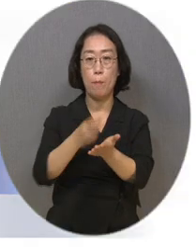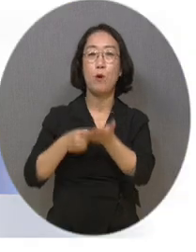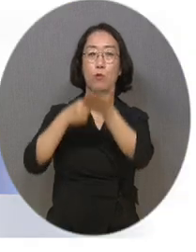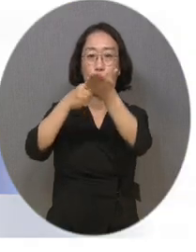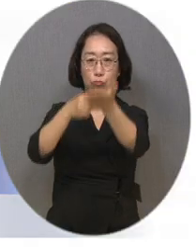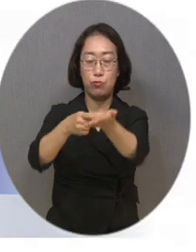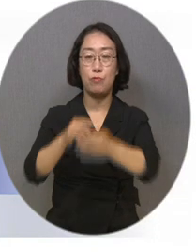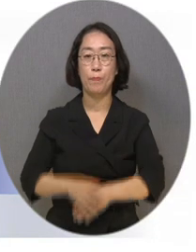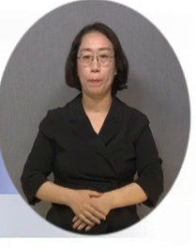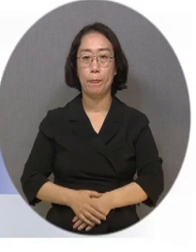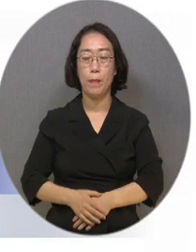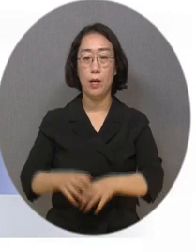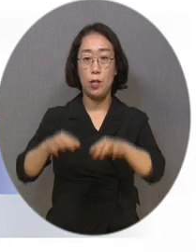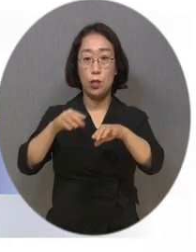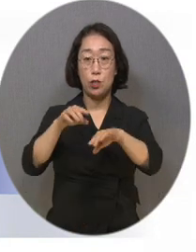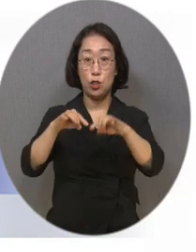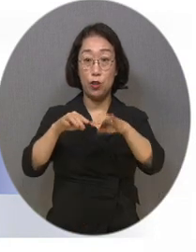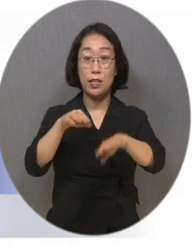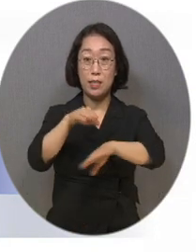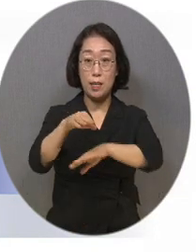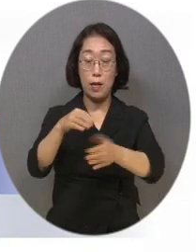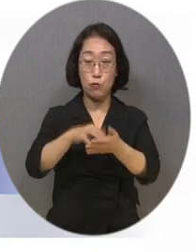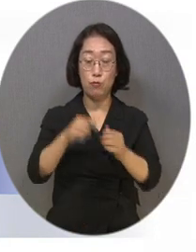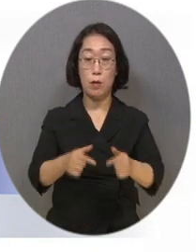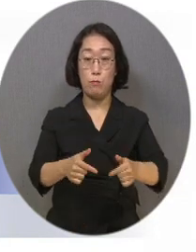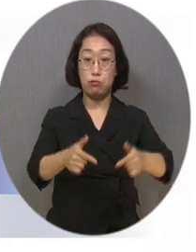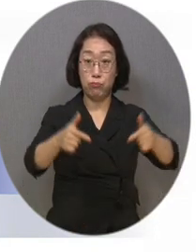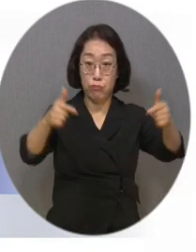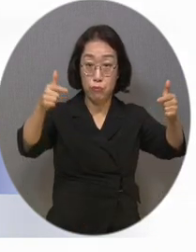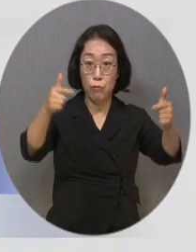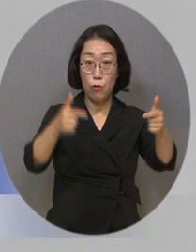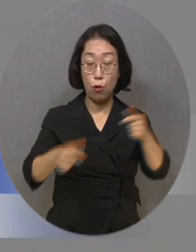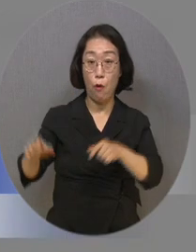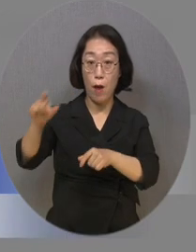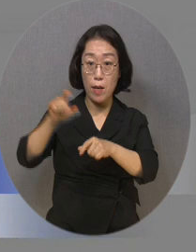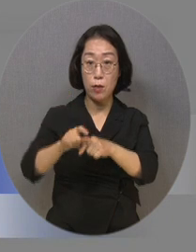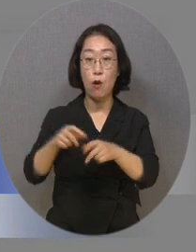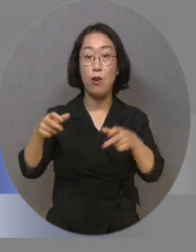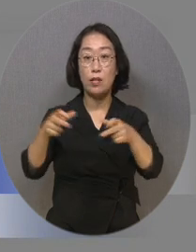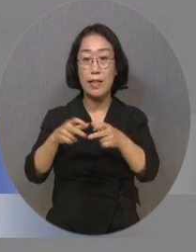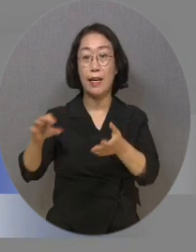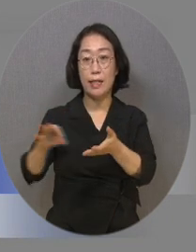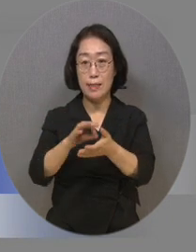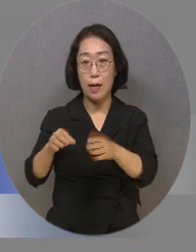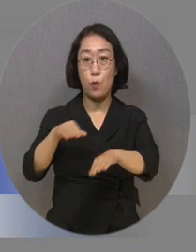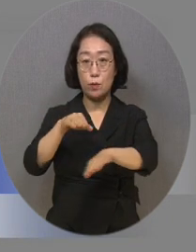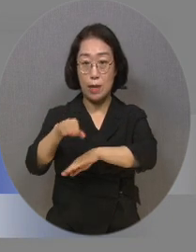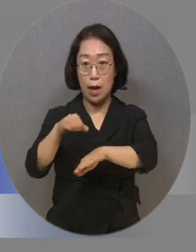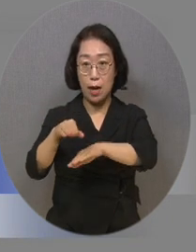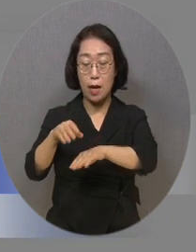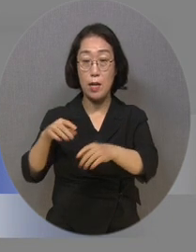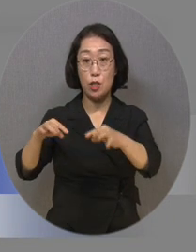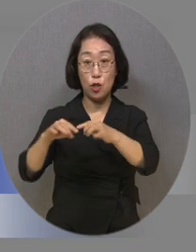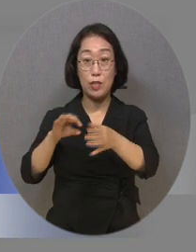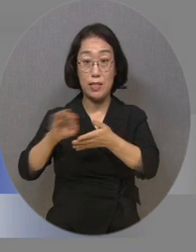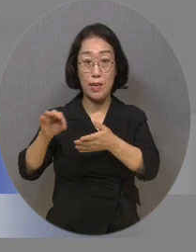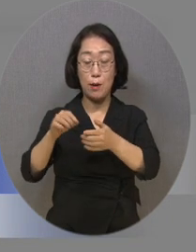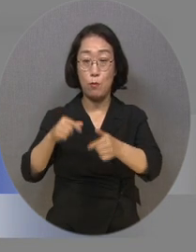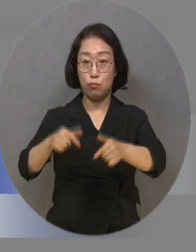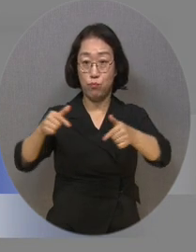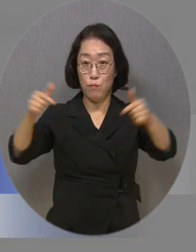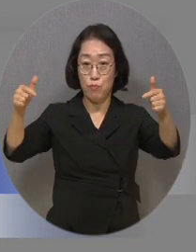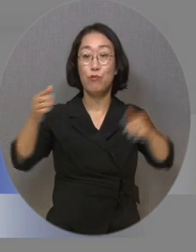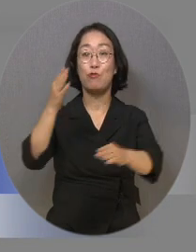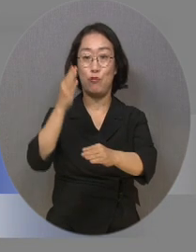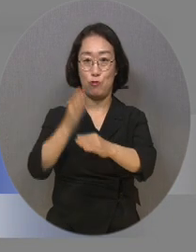지금까지 생생 지구촌이었습니다. 장애인이 전기차를 이용하는 경우도 함께 증가하고